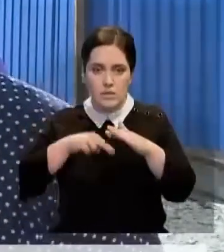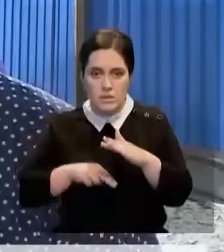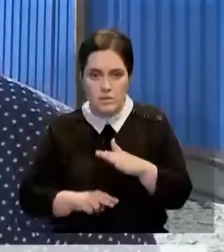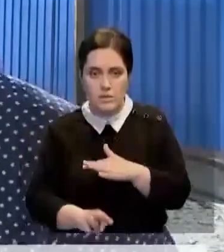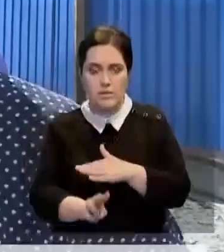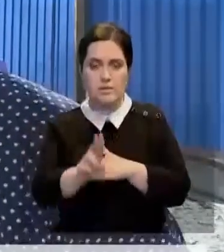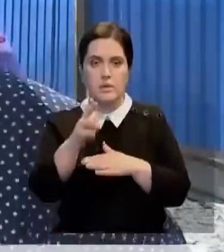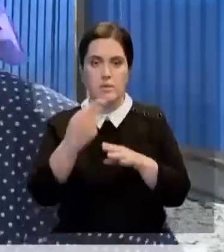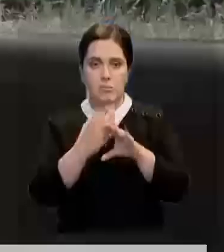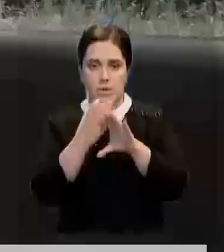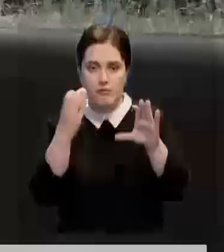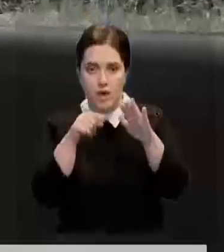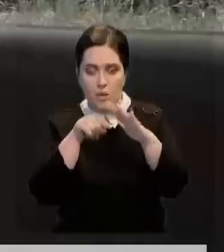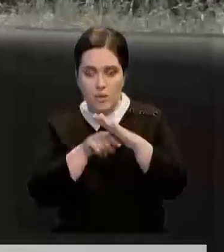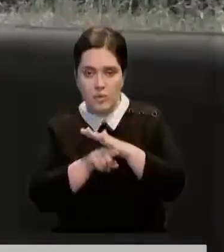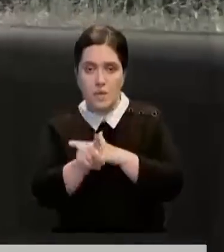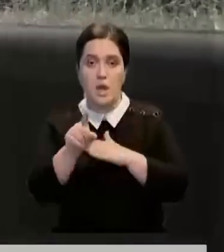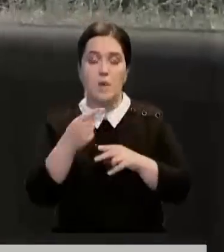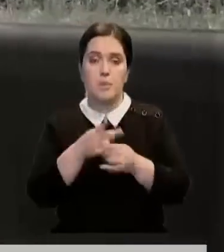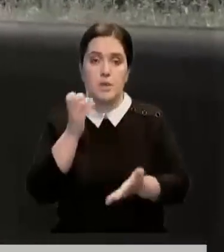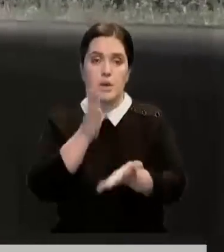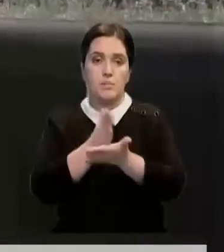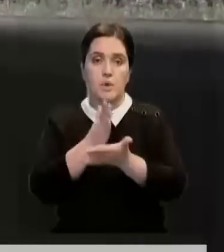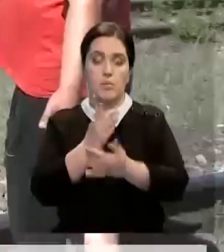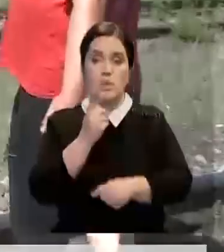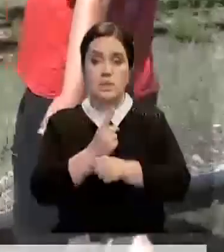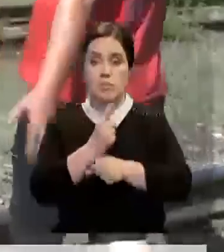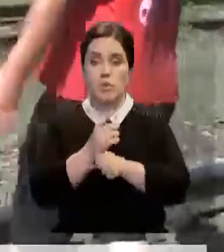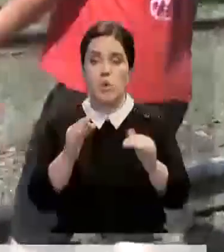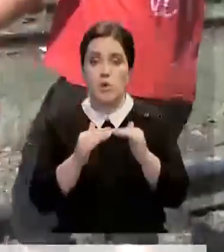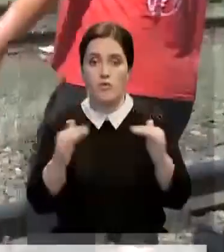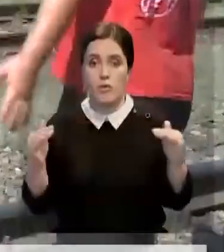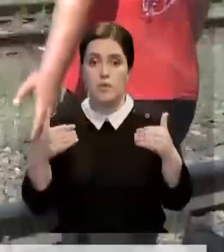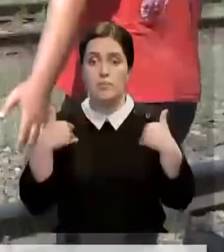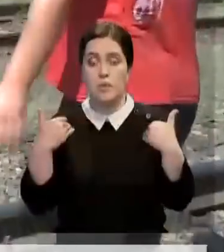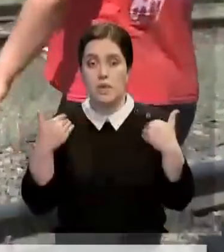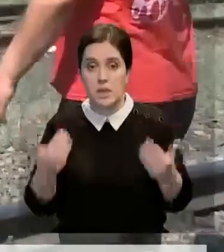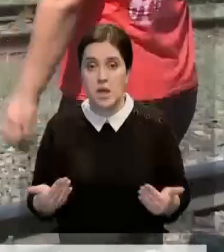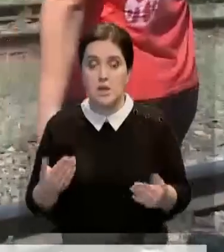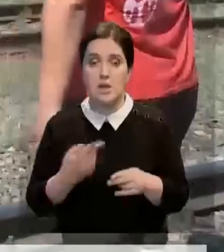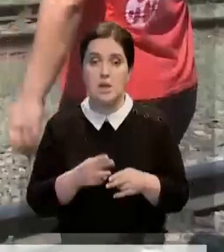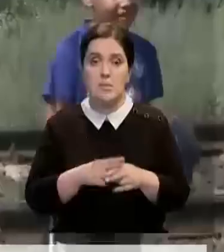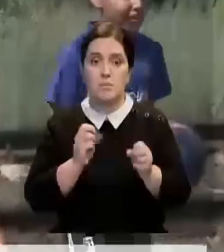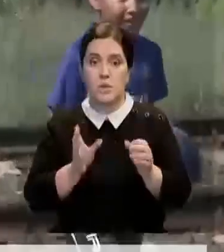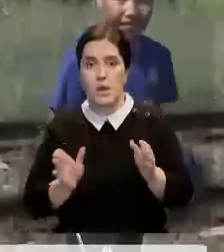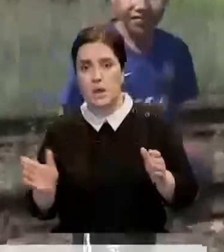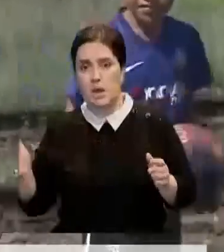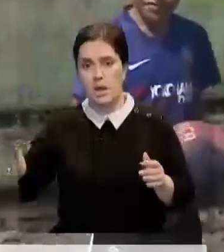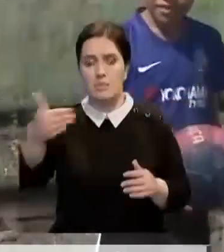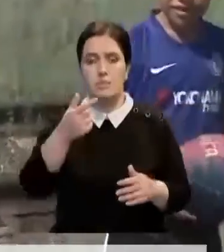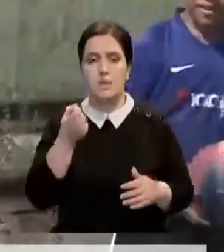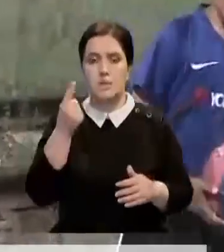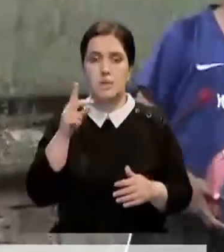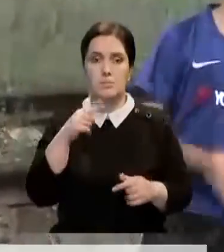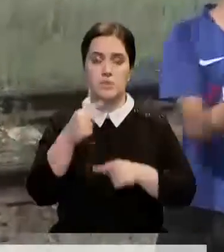путями, под вот этими вагонами. Напрямую здесь ходить теперь запрещено официально. Людям предлагают безопасный проход. В обход на несколько километров